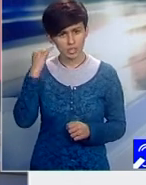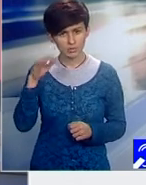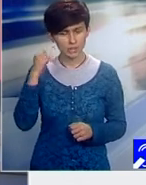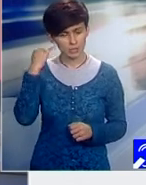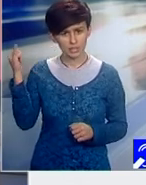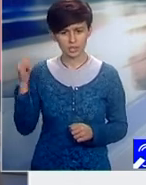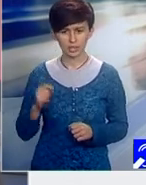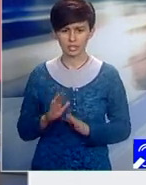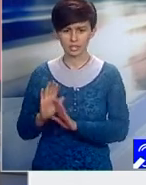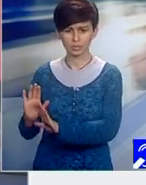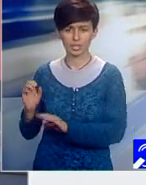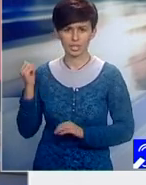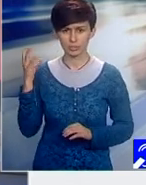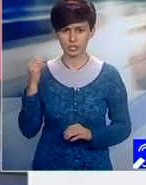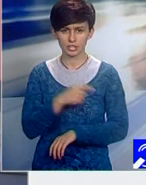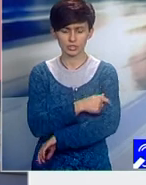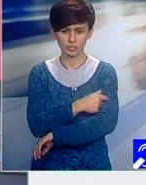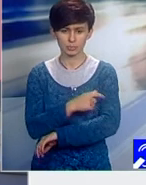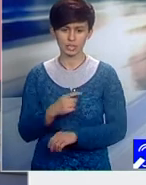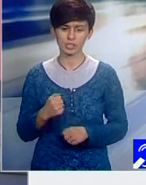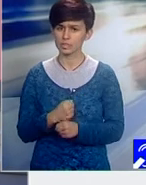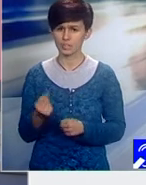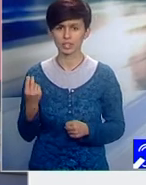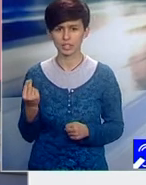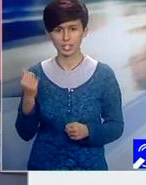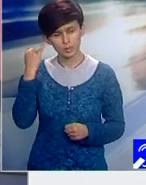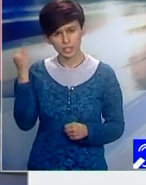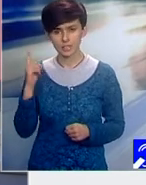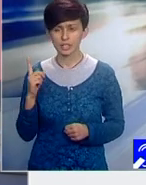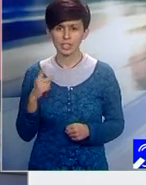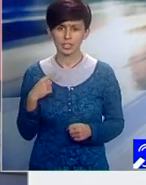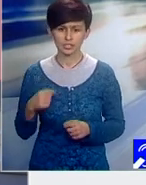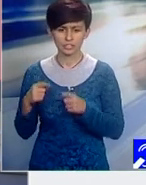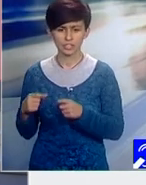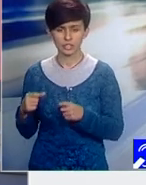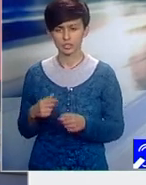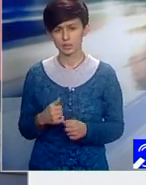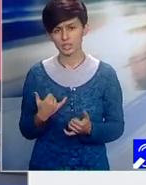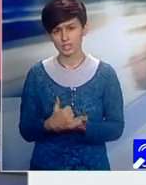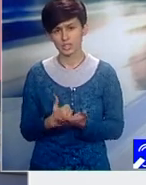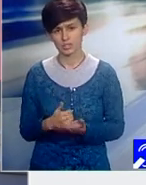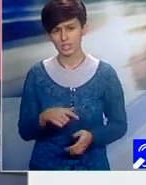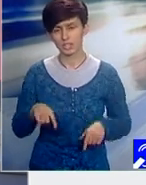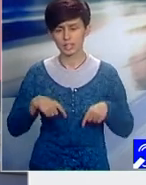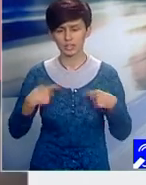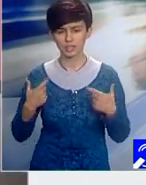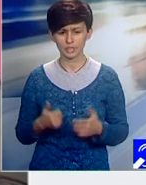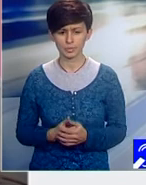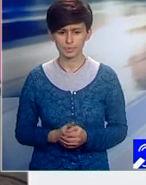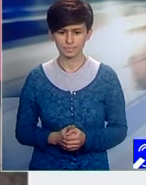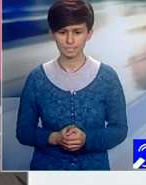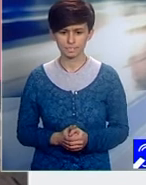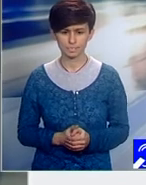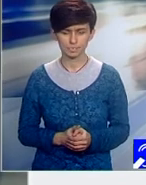cu ideea, este foarte bună ideea. Numai că mergem și pe situația reală, noi trăim în viața reală. Cred